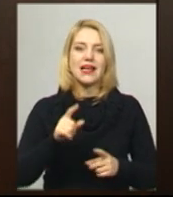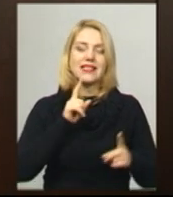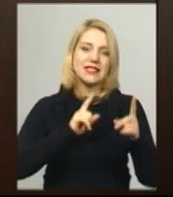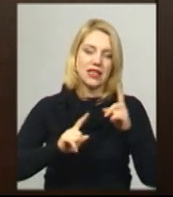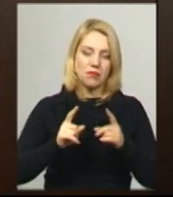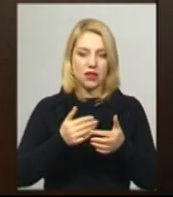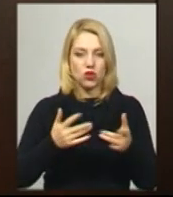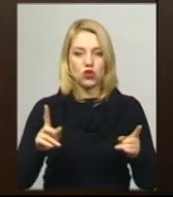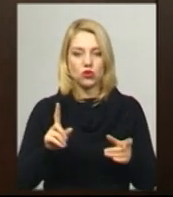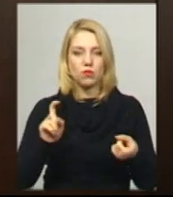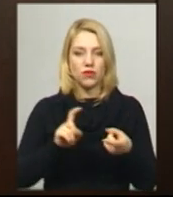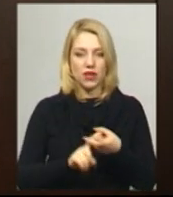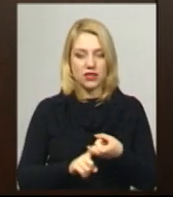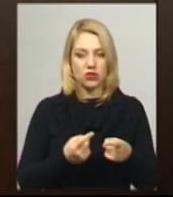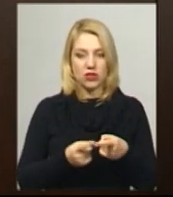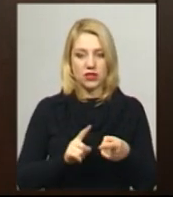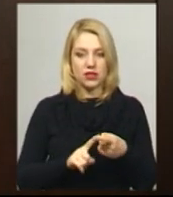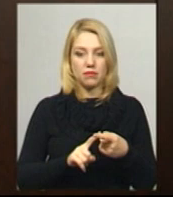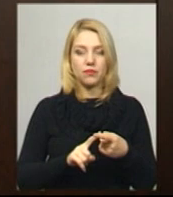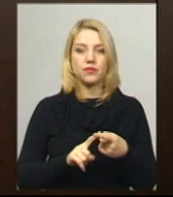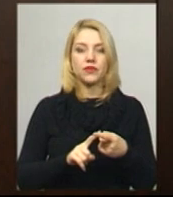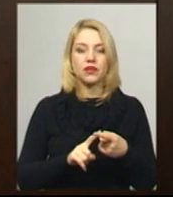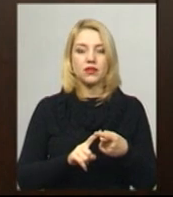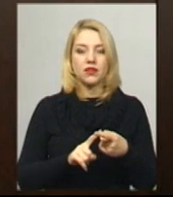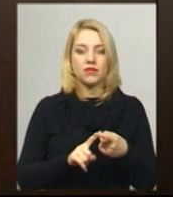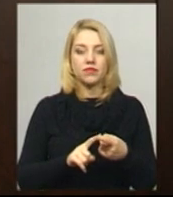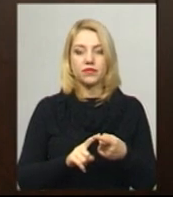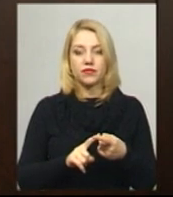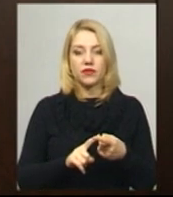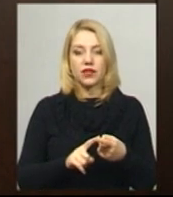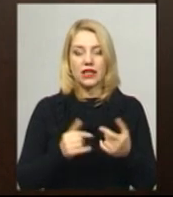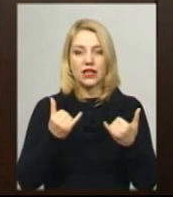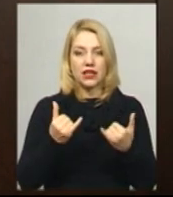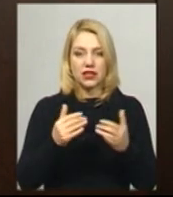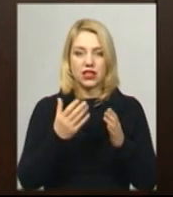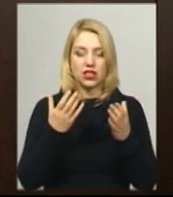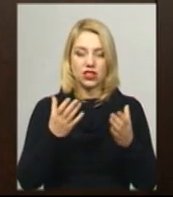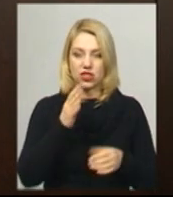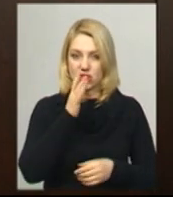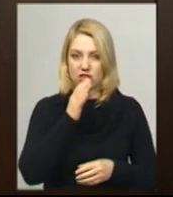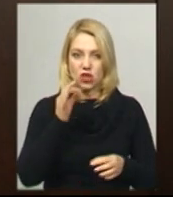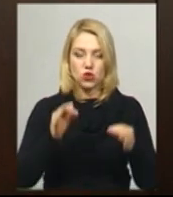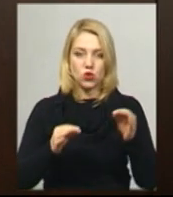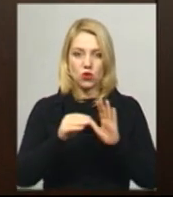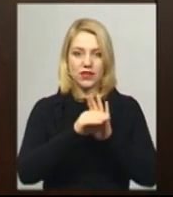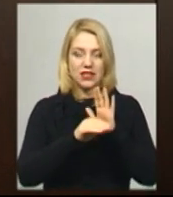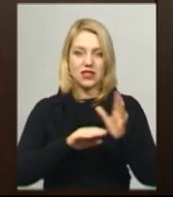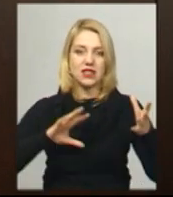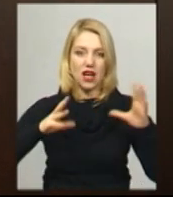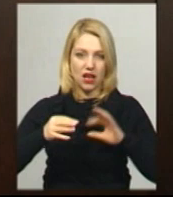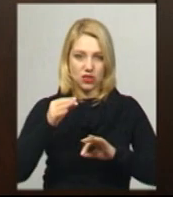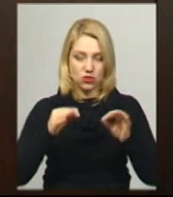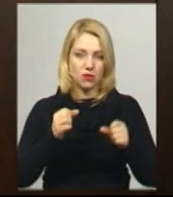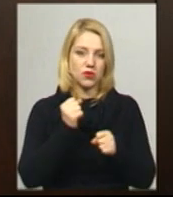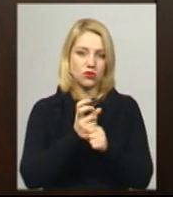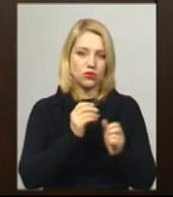тощо, що пов'язане з цим невідправленням правосуддя. На даний час судова система Хмельницької області, загальні суди працюють в